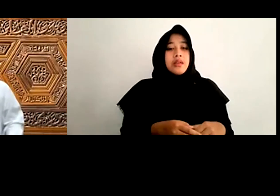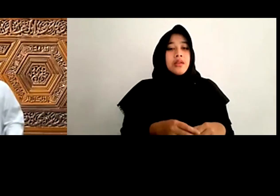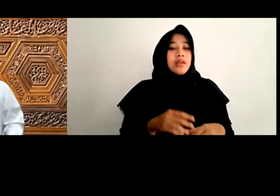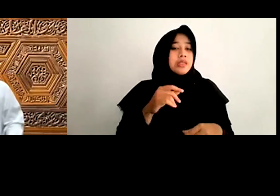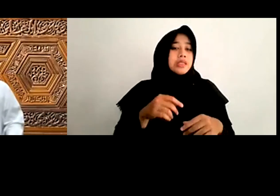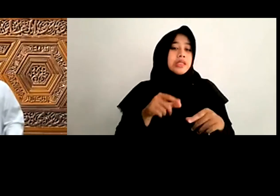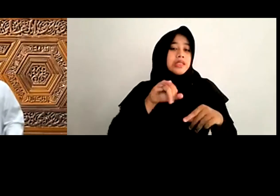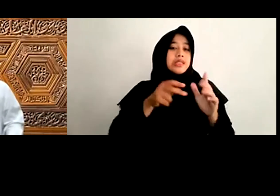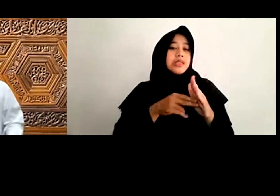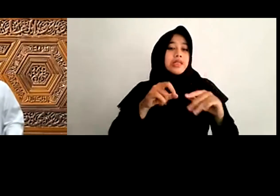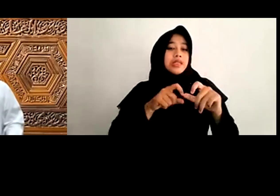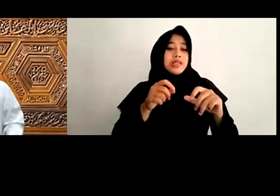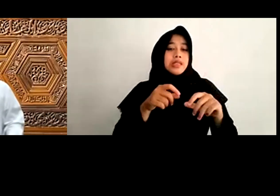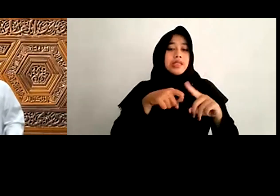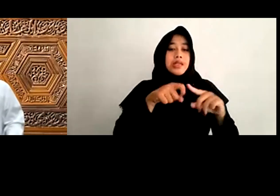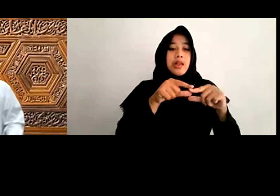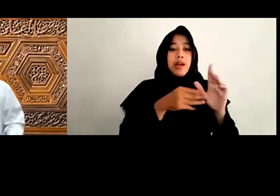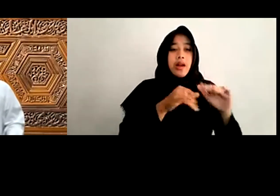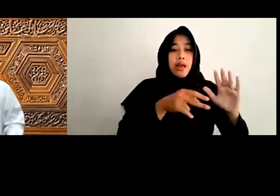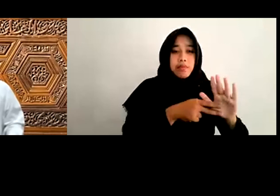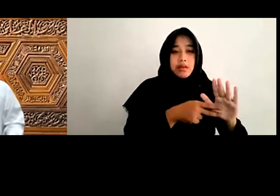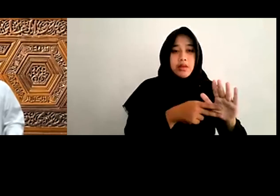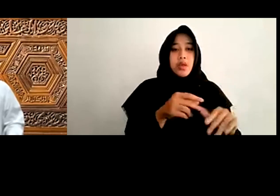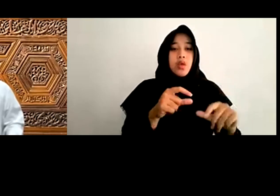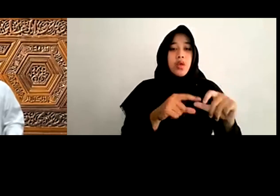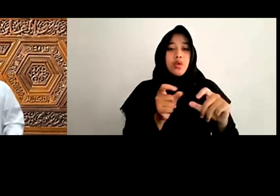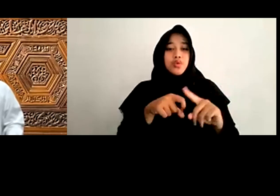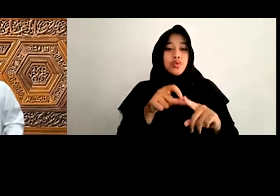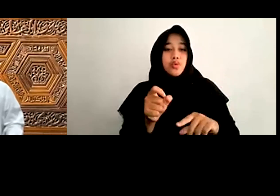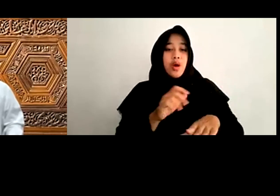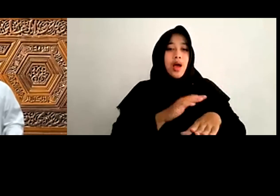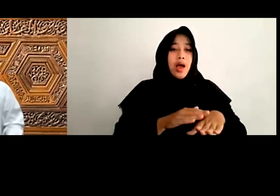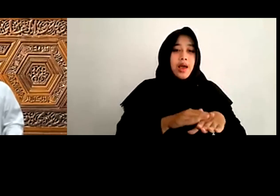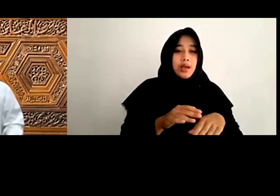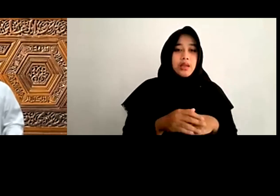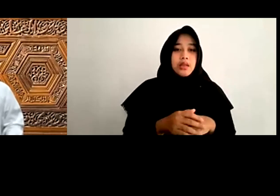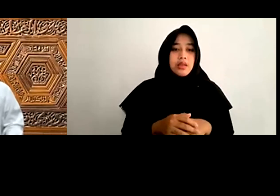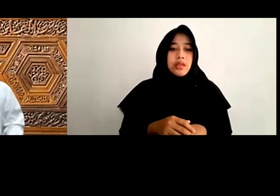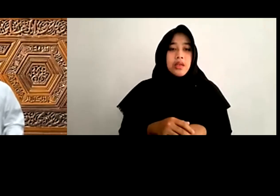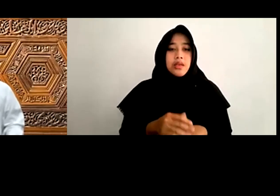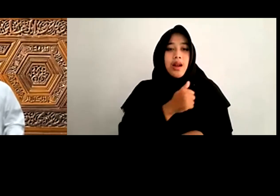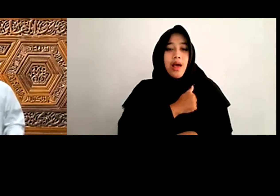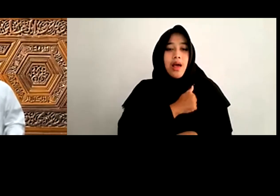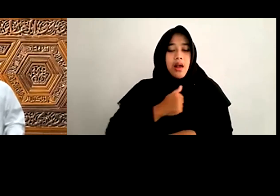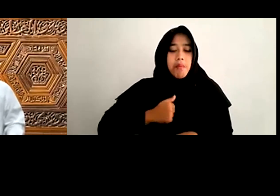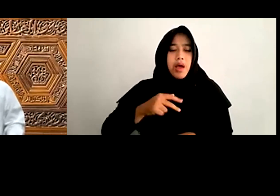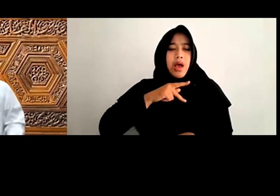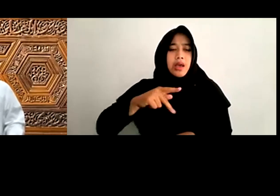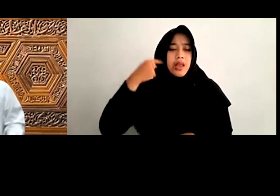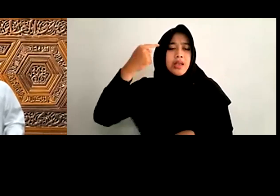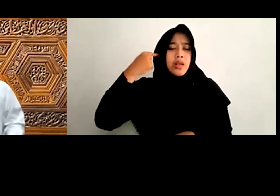Keyakinan Dan Agama Kita Sebagai Mayoritas Seringkali Meminta Penghormatan Dari mereka